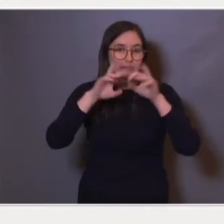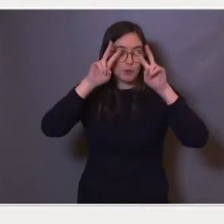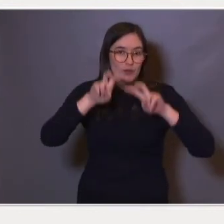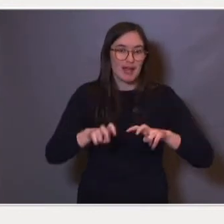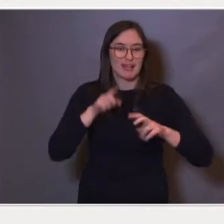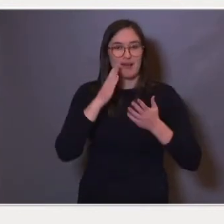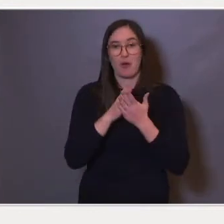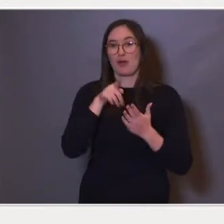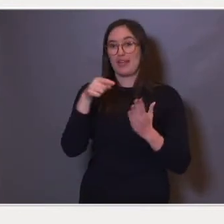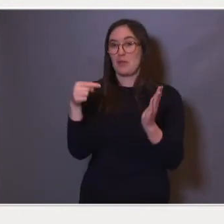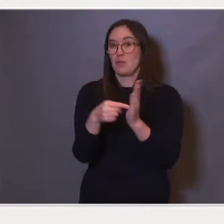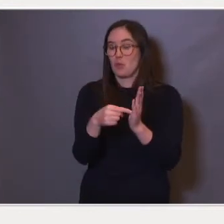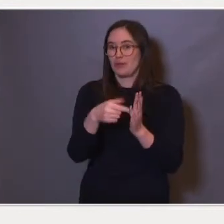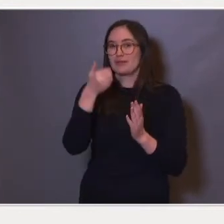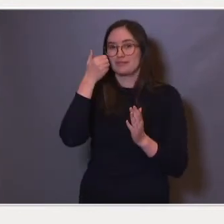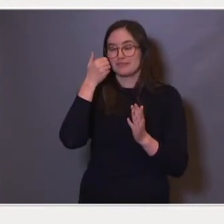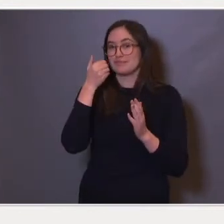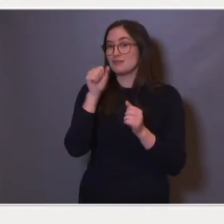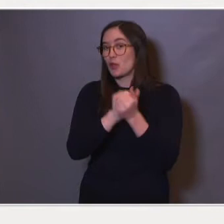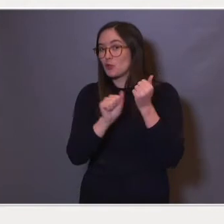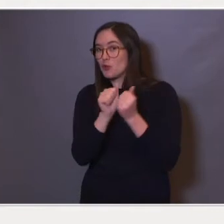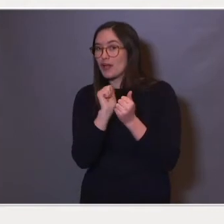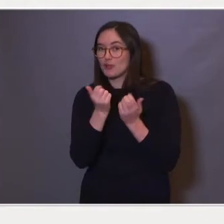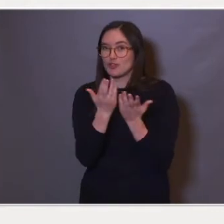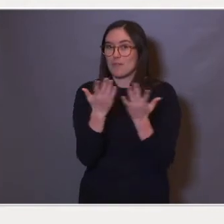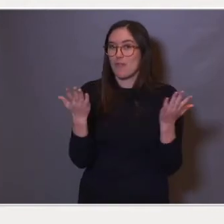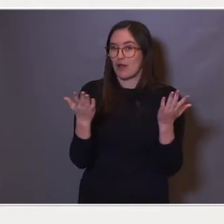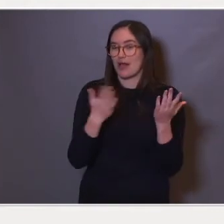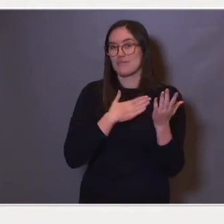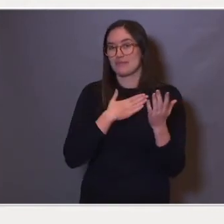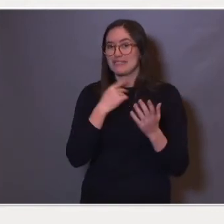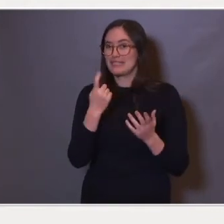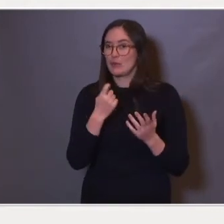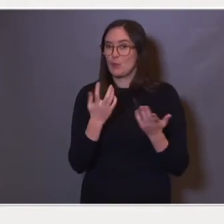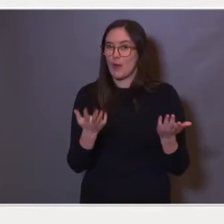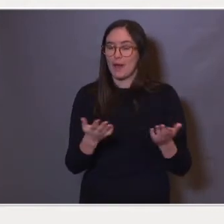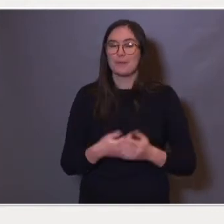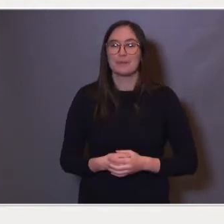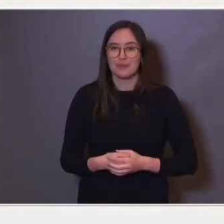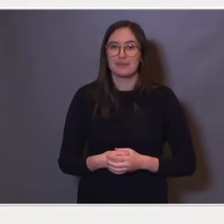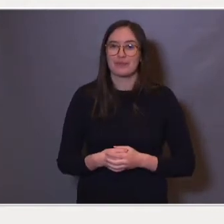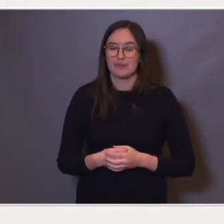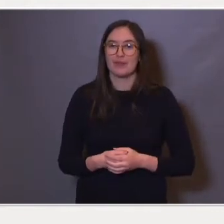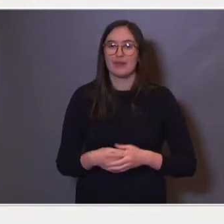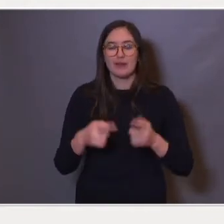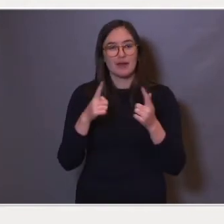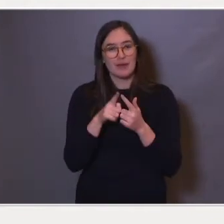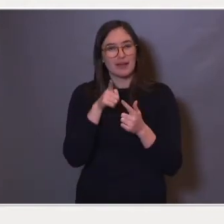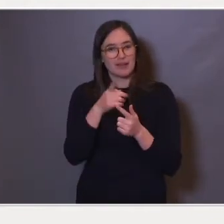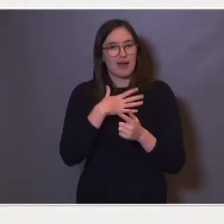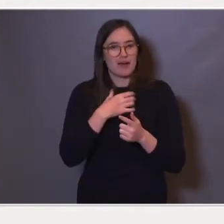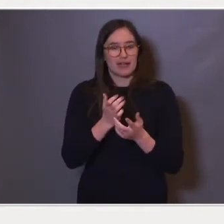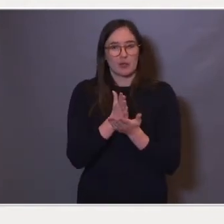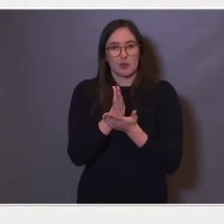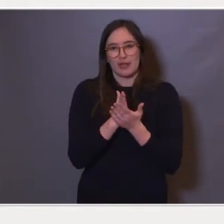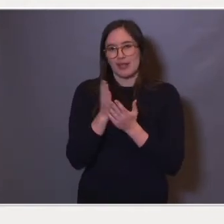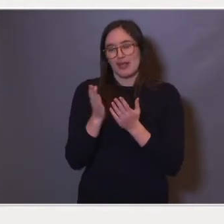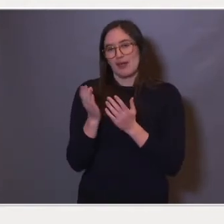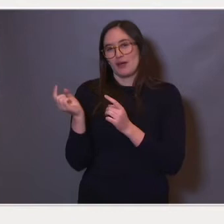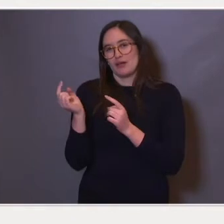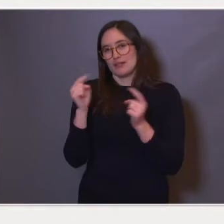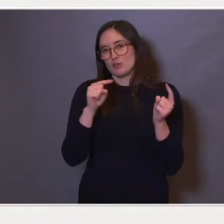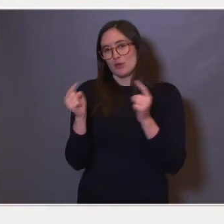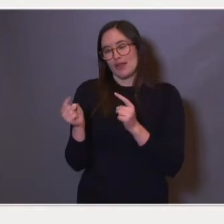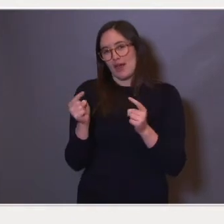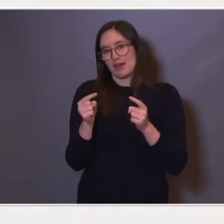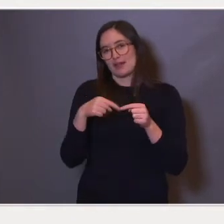der det vil være naturlig at mange uttaler seg. Men det er veldig grunnig omtalt i utredningen. har